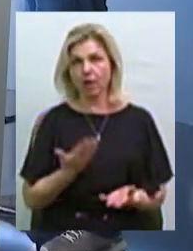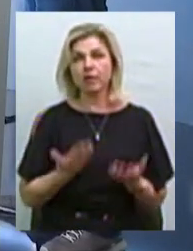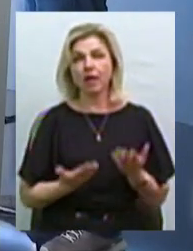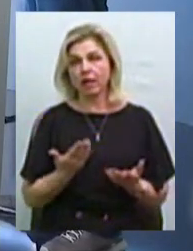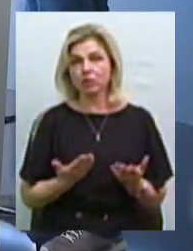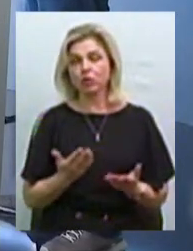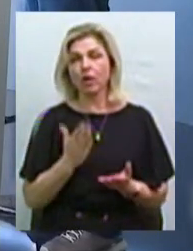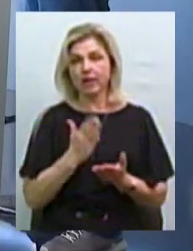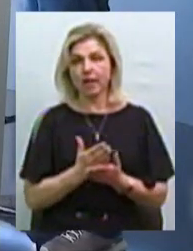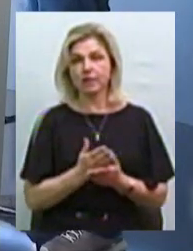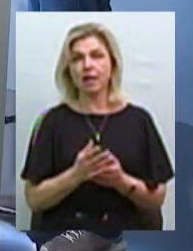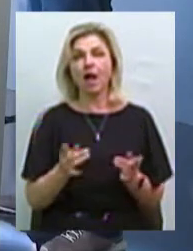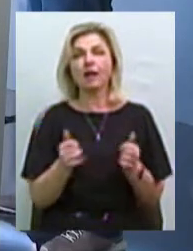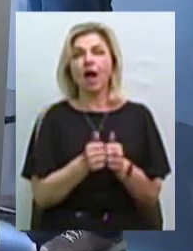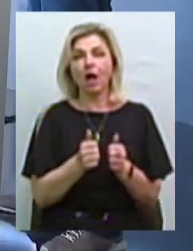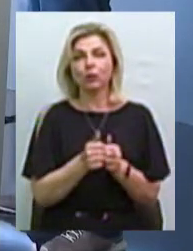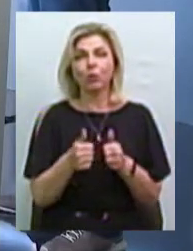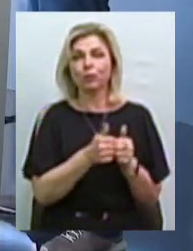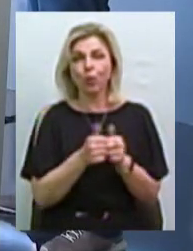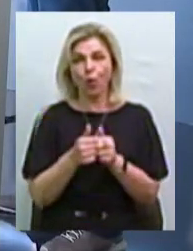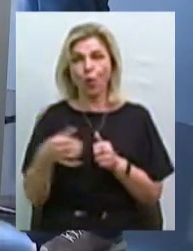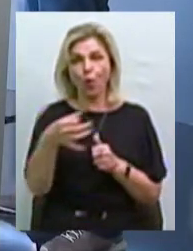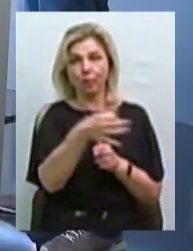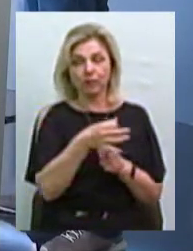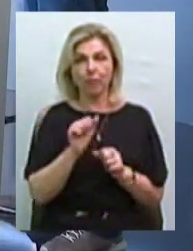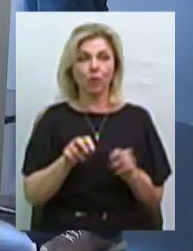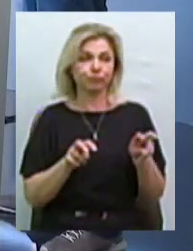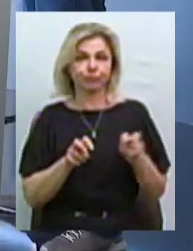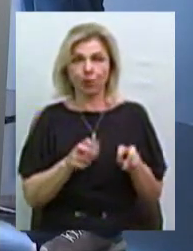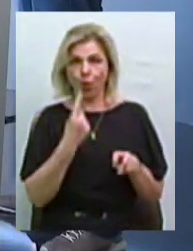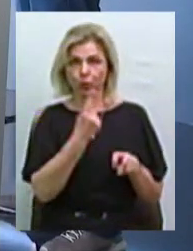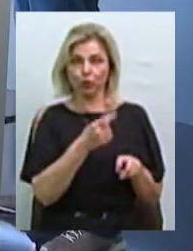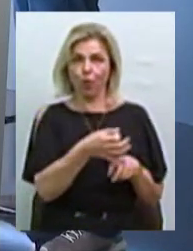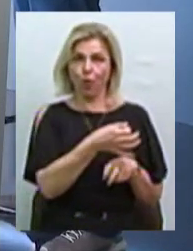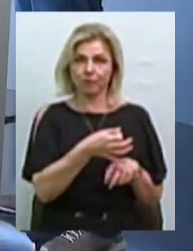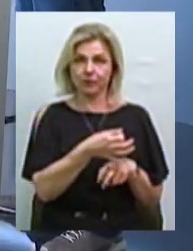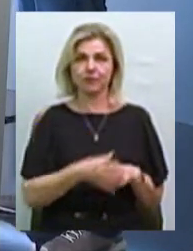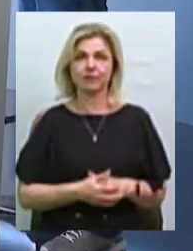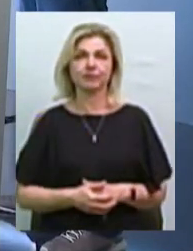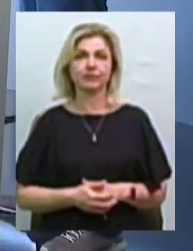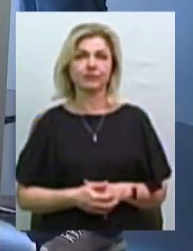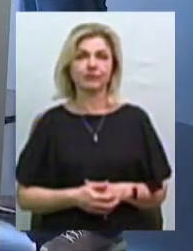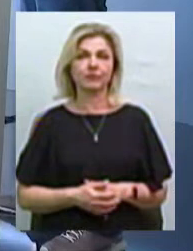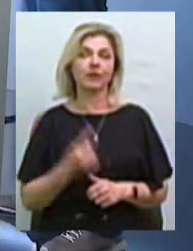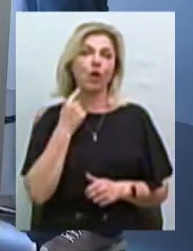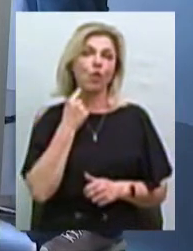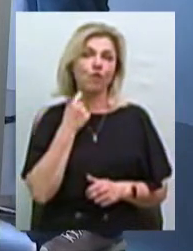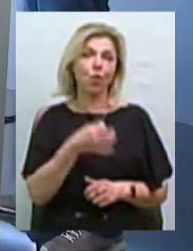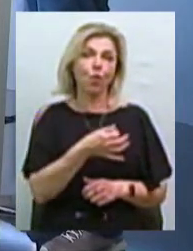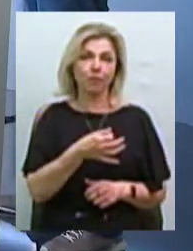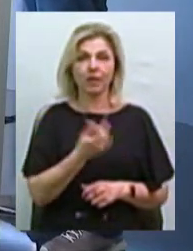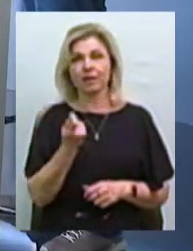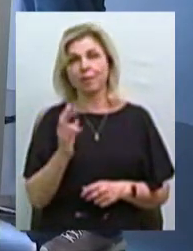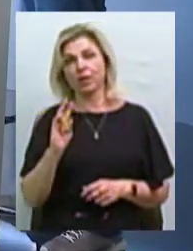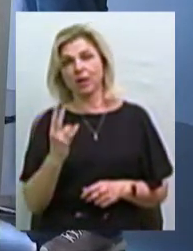є суміжні області. І можна трохи взяти ось тут у Кірлоградській, трошки у